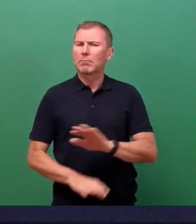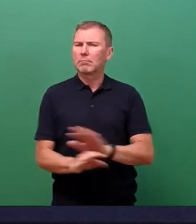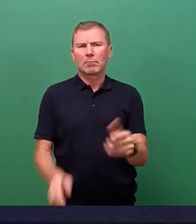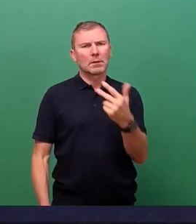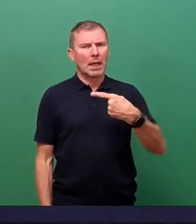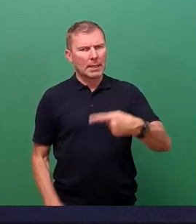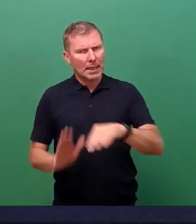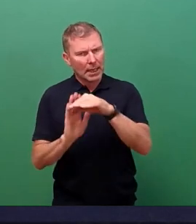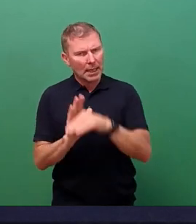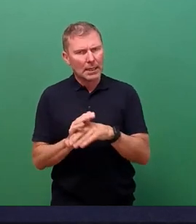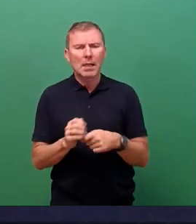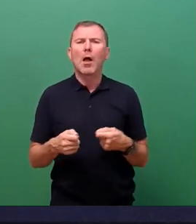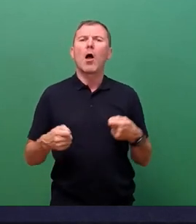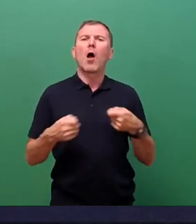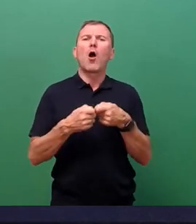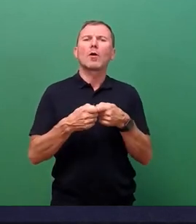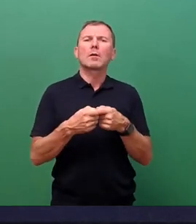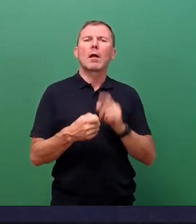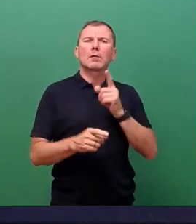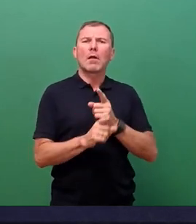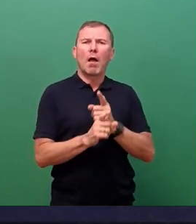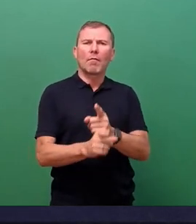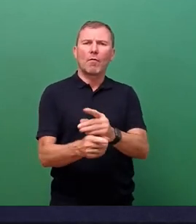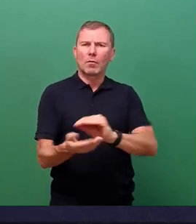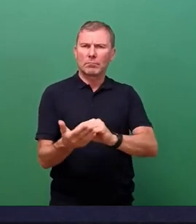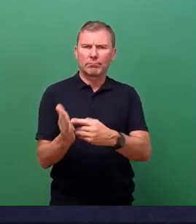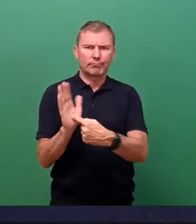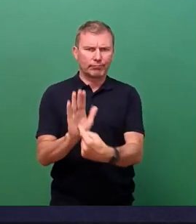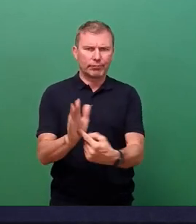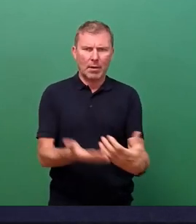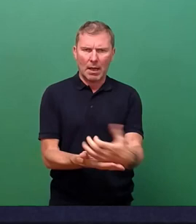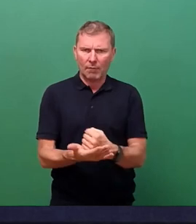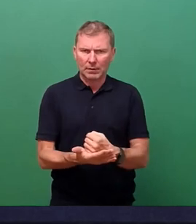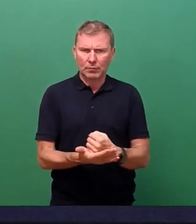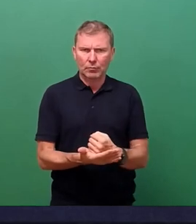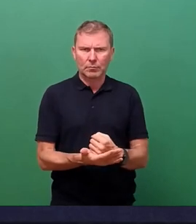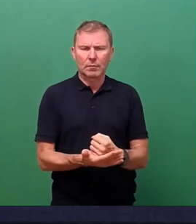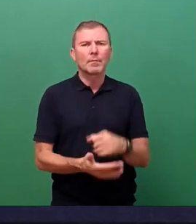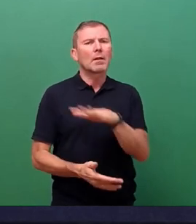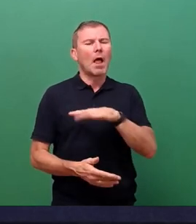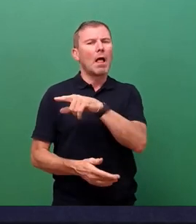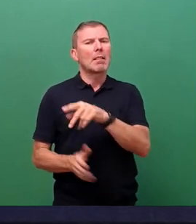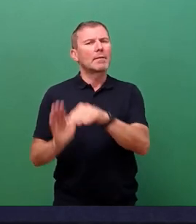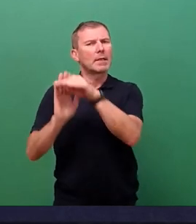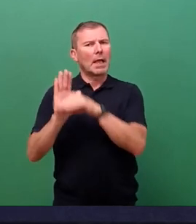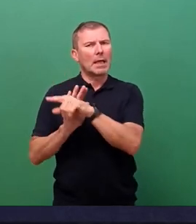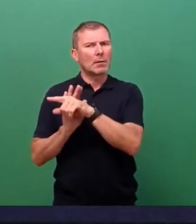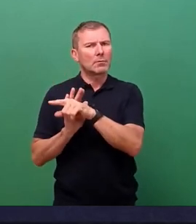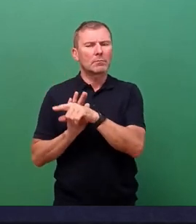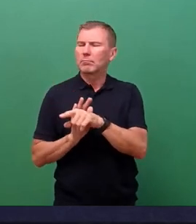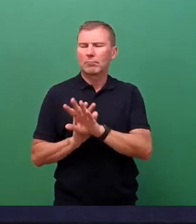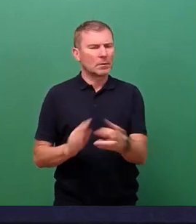Kontakterfassung werden nach den Landesregelungen nämlich Relevanz haben.